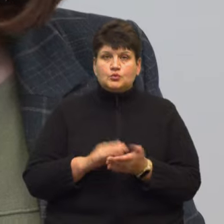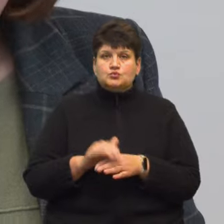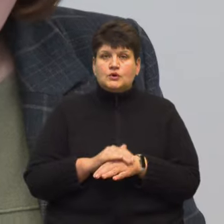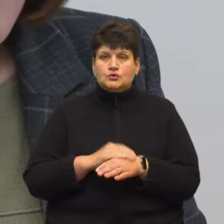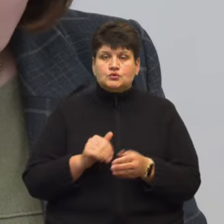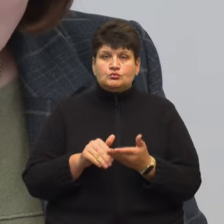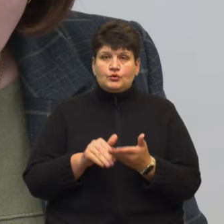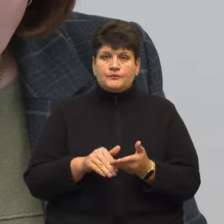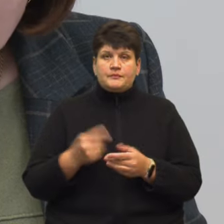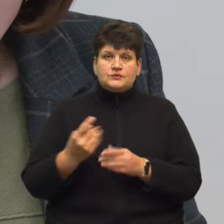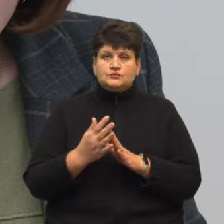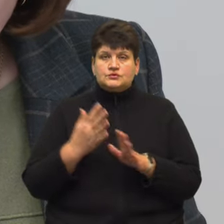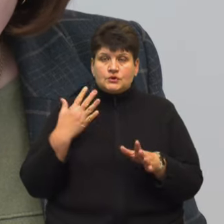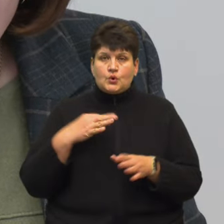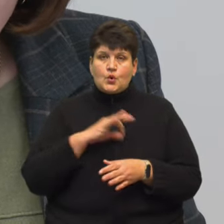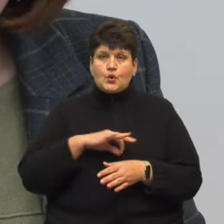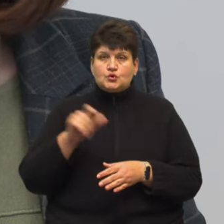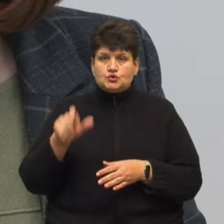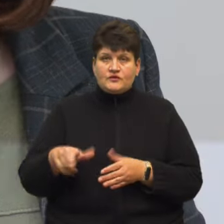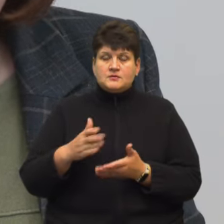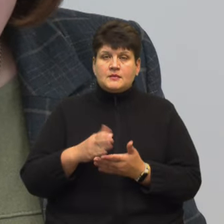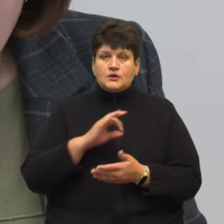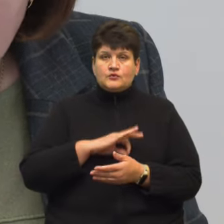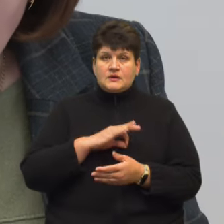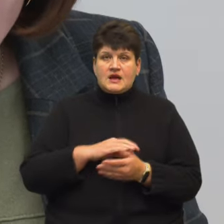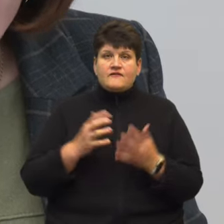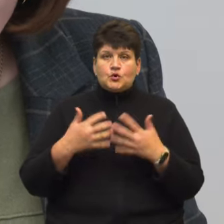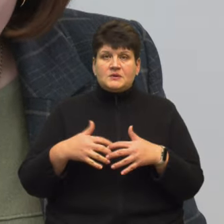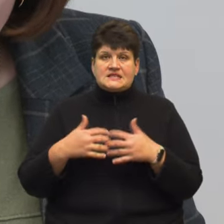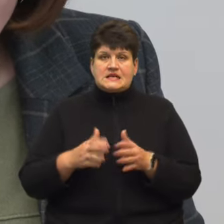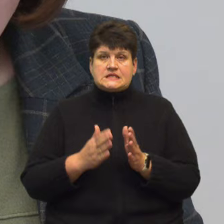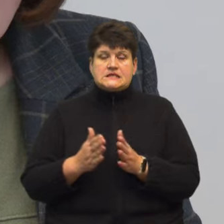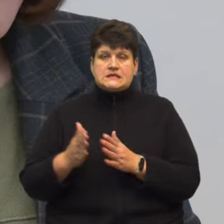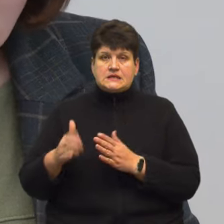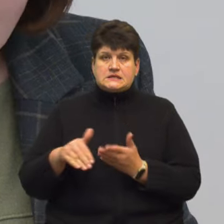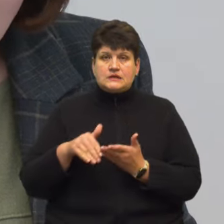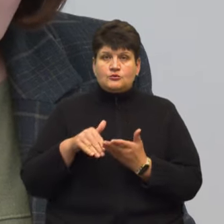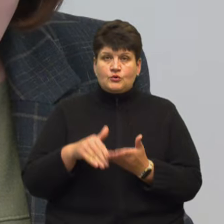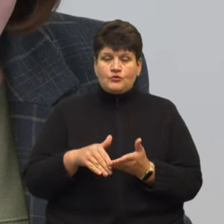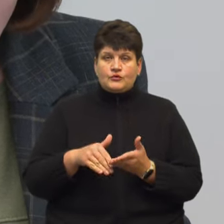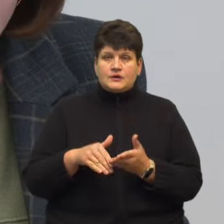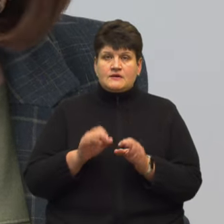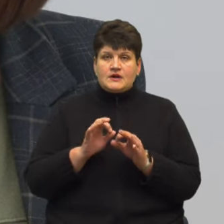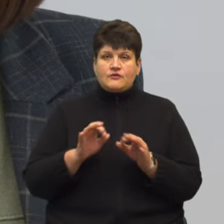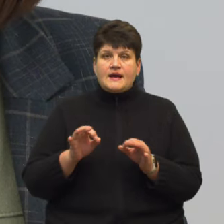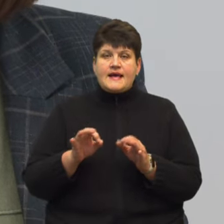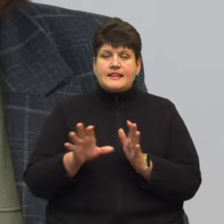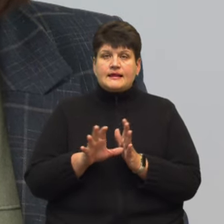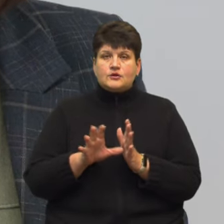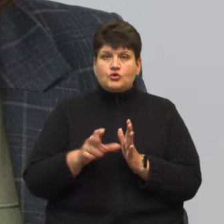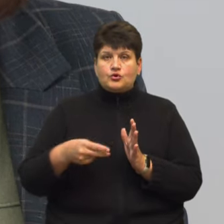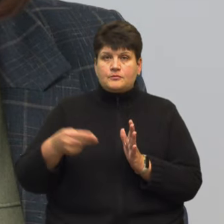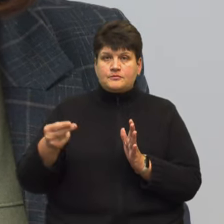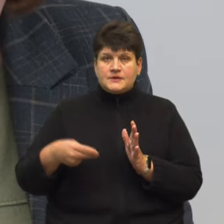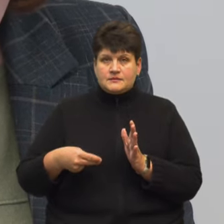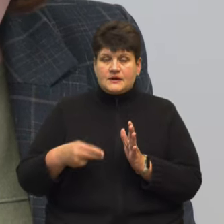Перш за все, користувач має зареєструватися в автоматизованій системі за допомогою кваліфікованого електронного підпису, так